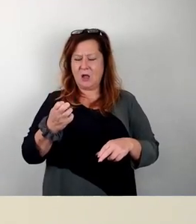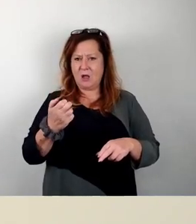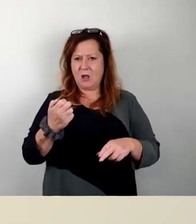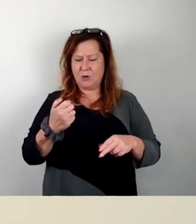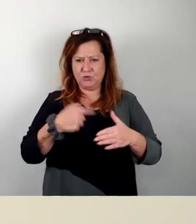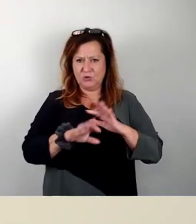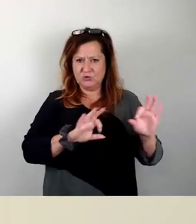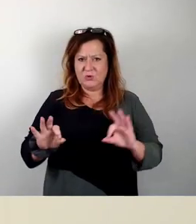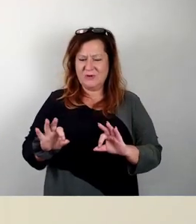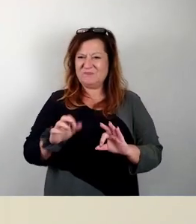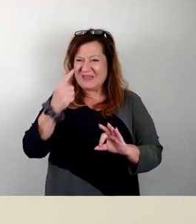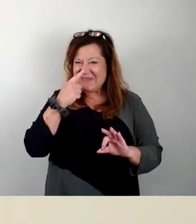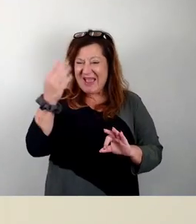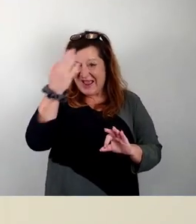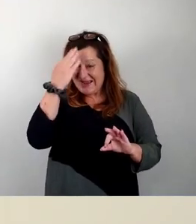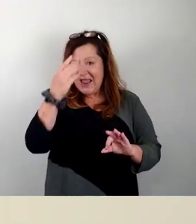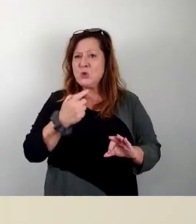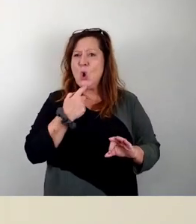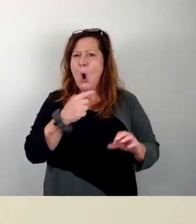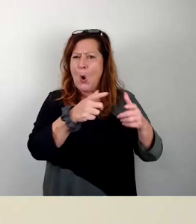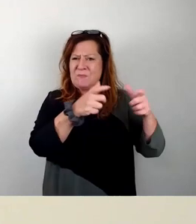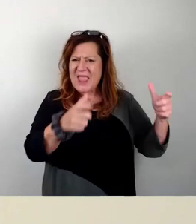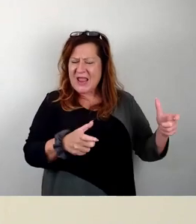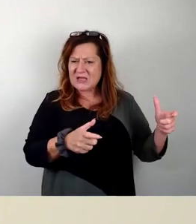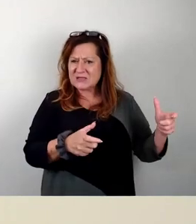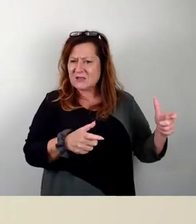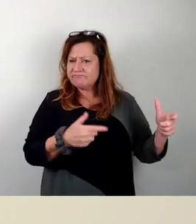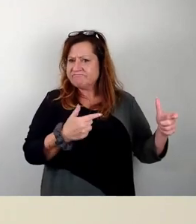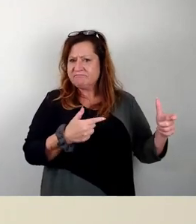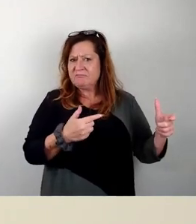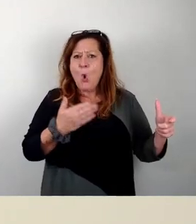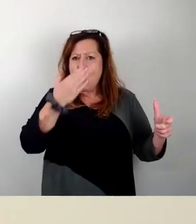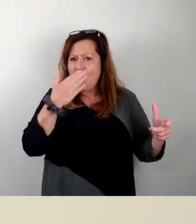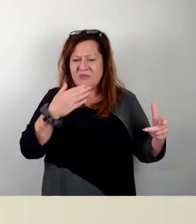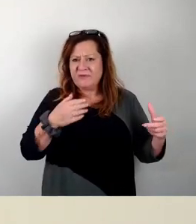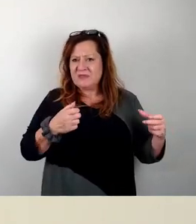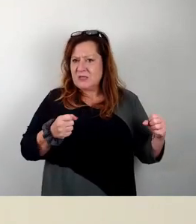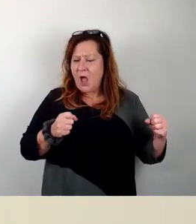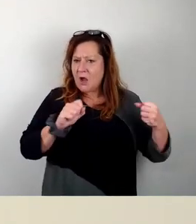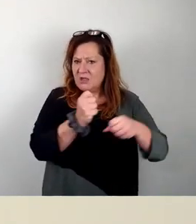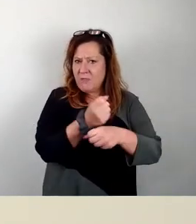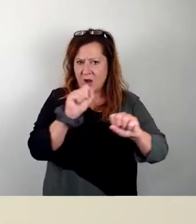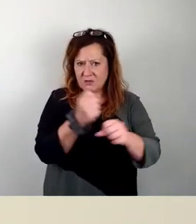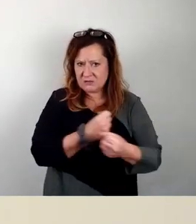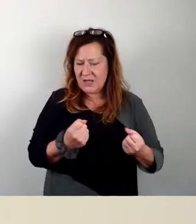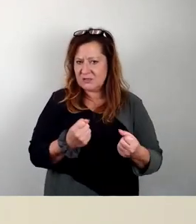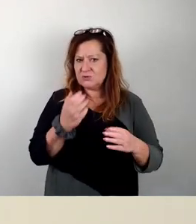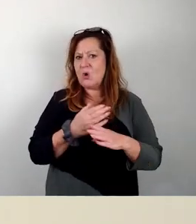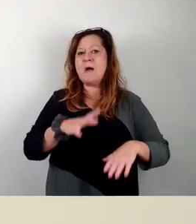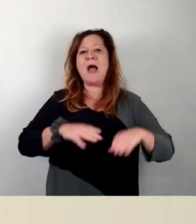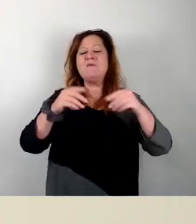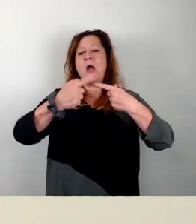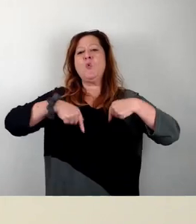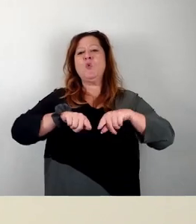das kurzfristig überhaupt nicht aktivierbar ist. Insofern war von Anfang an und ist auch unverändert die Strategie, dass wir